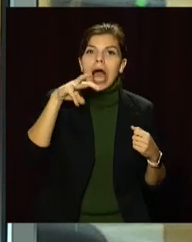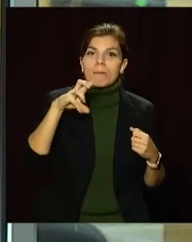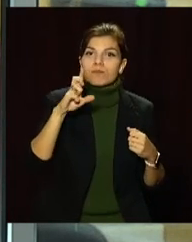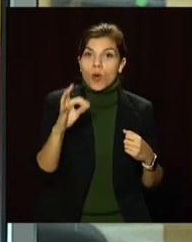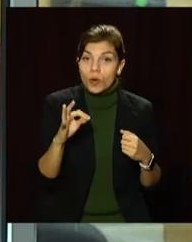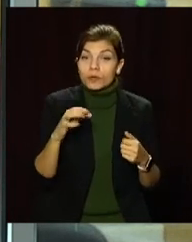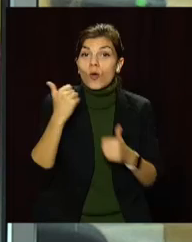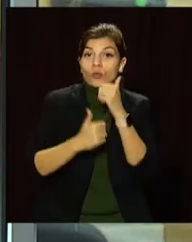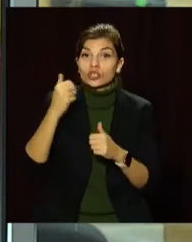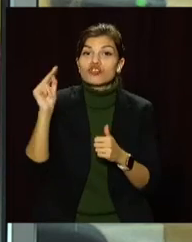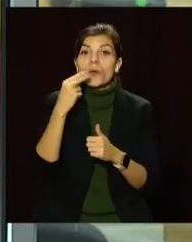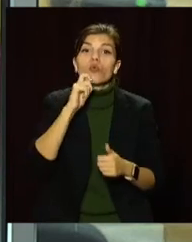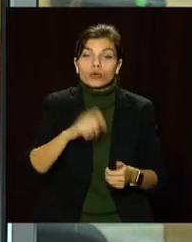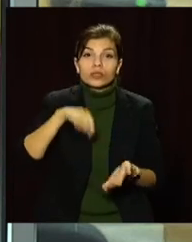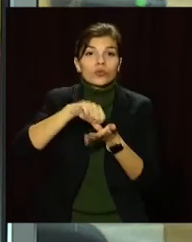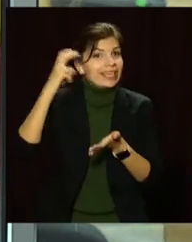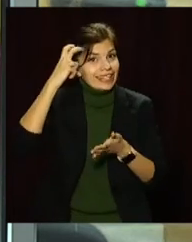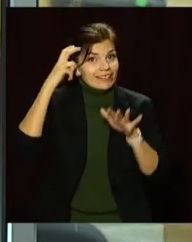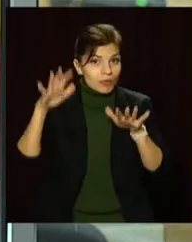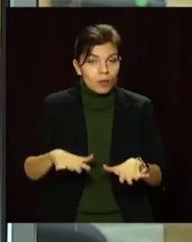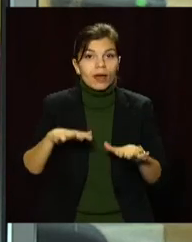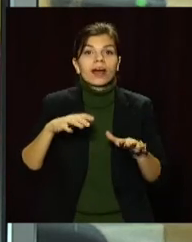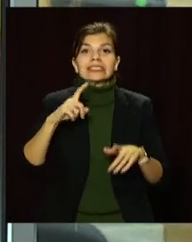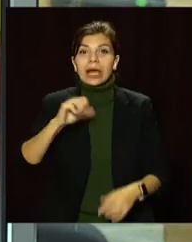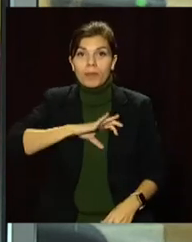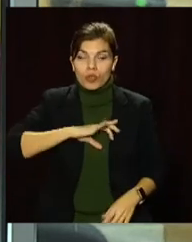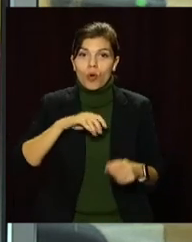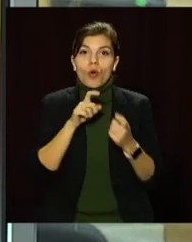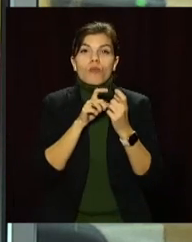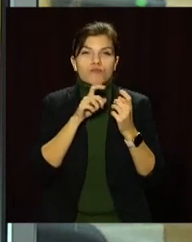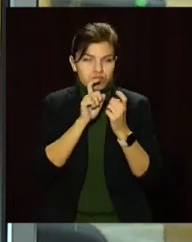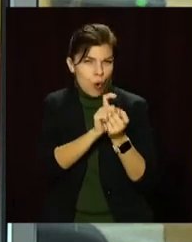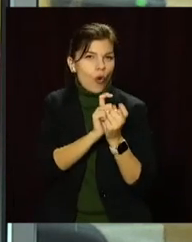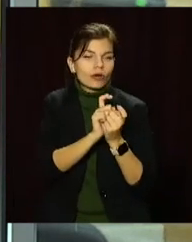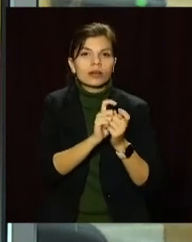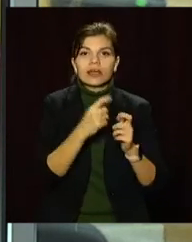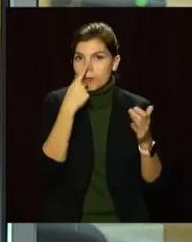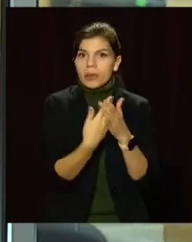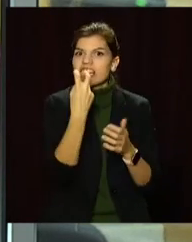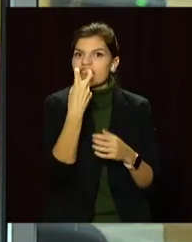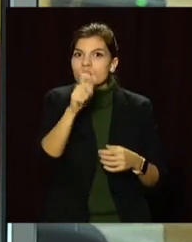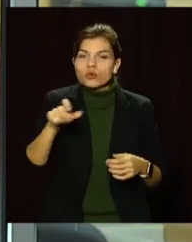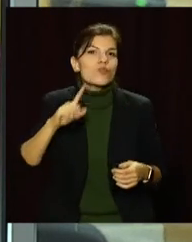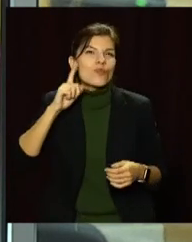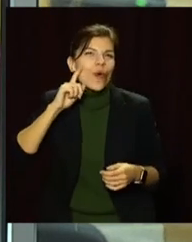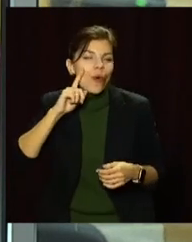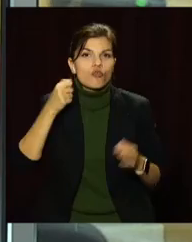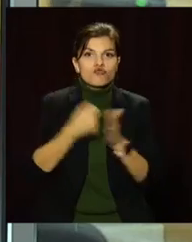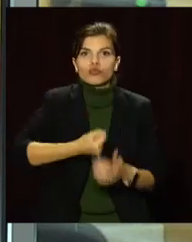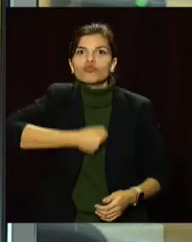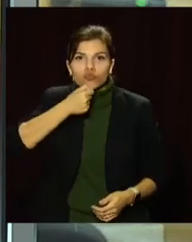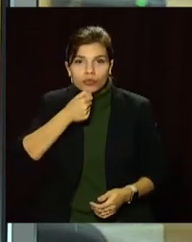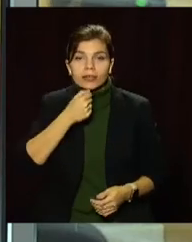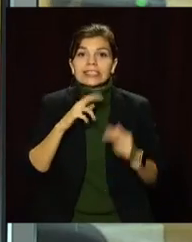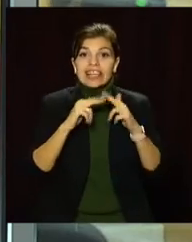Чемпіонат України пройшов у столиці. Загалом у турнірі за медалі боролися понад 200 учасників – від юнаків до дорослих.